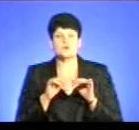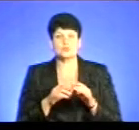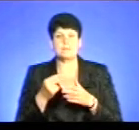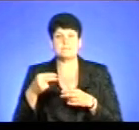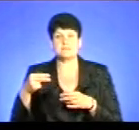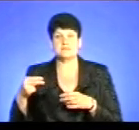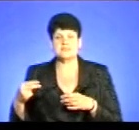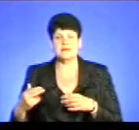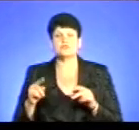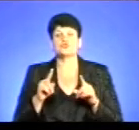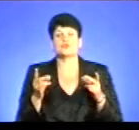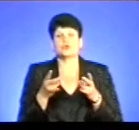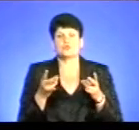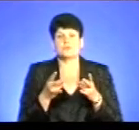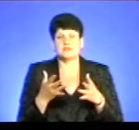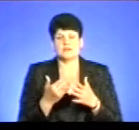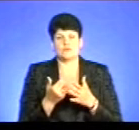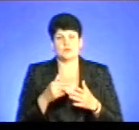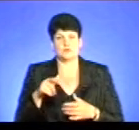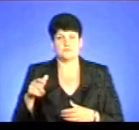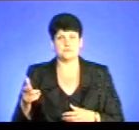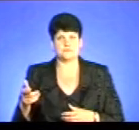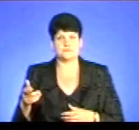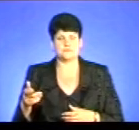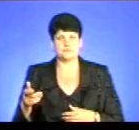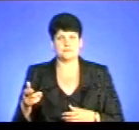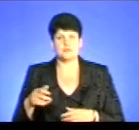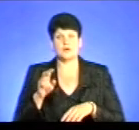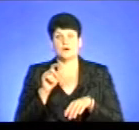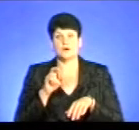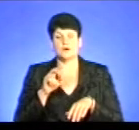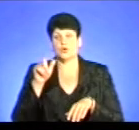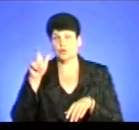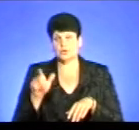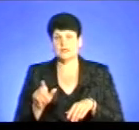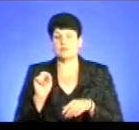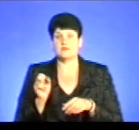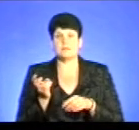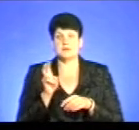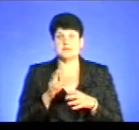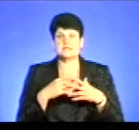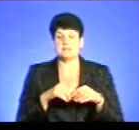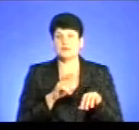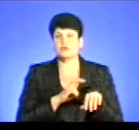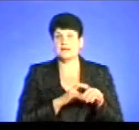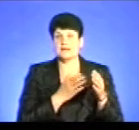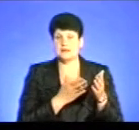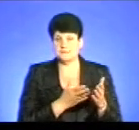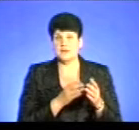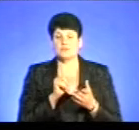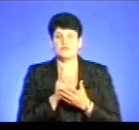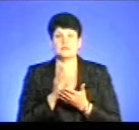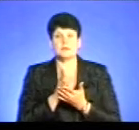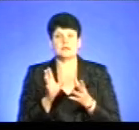декларації, і також, що необхідно безпосередньо від пацієнта? Пацієнт повинен звернутися до сімейного лікаря, і він повинен